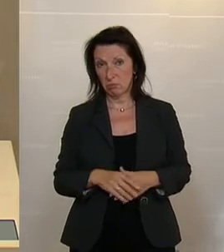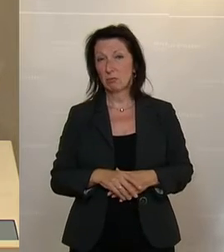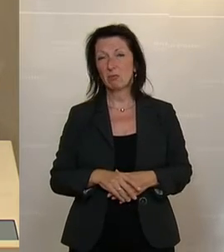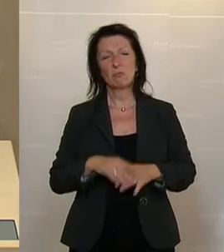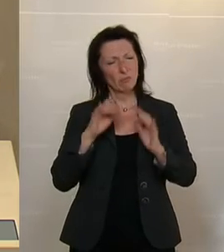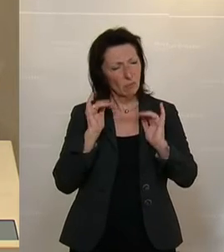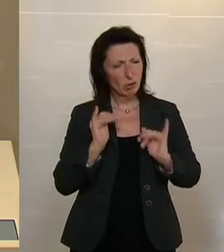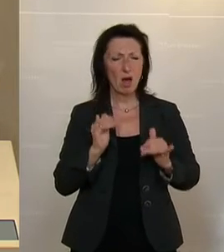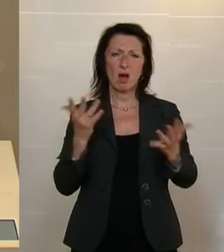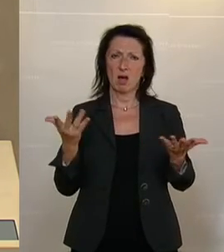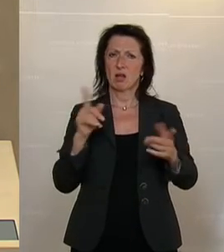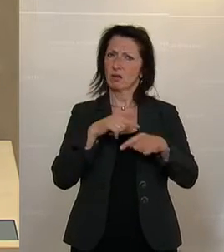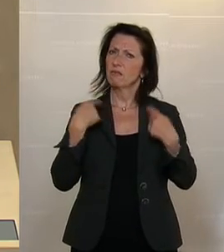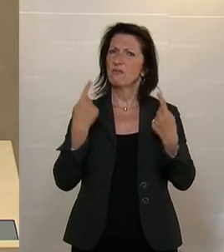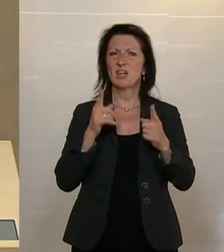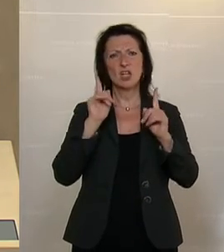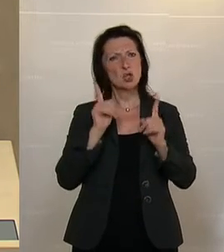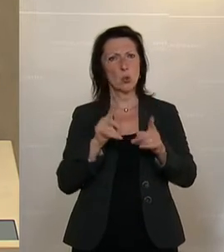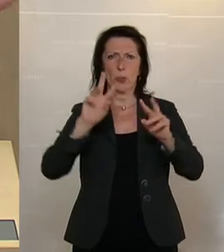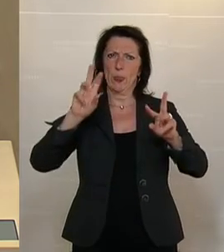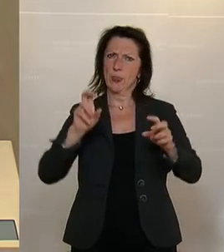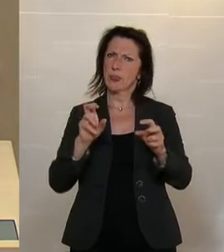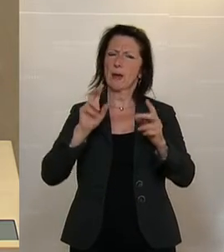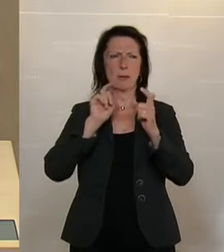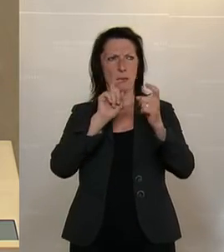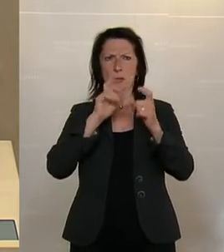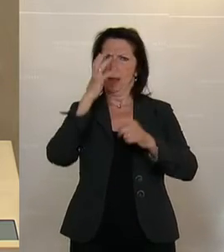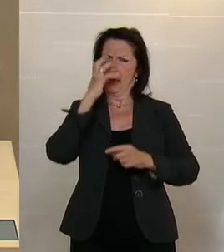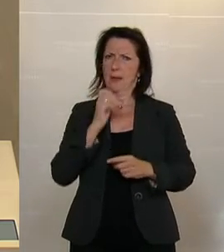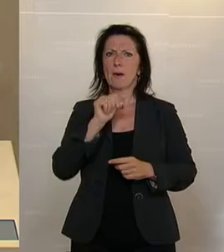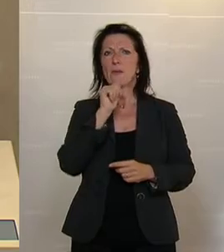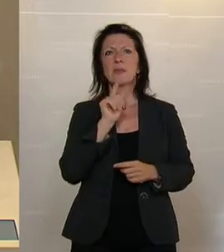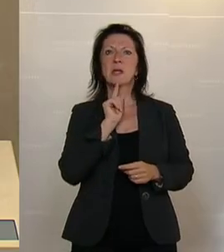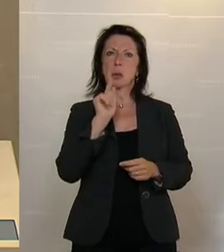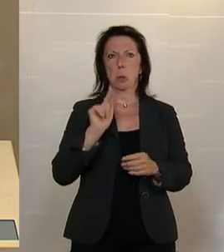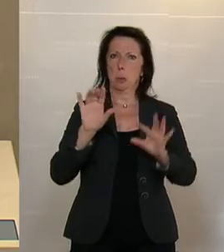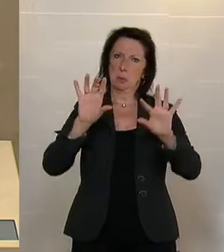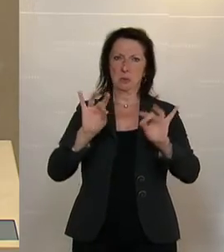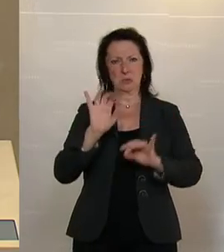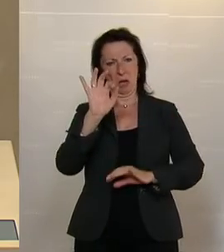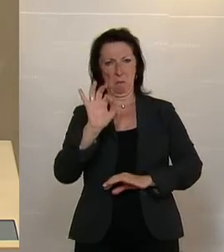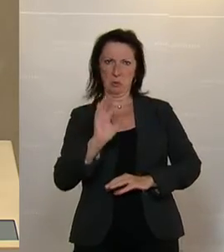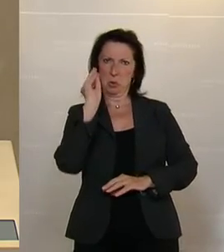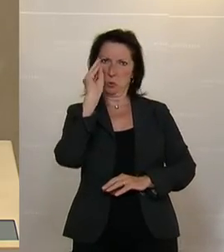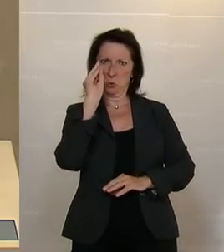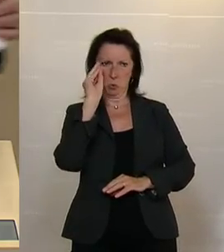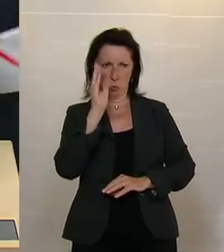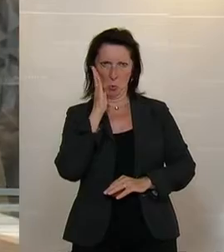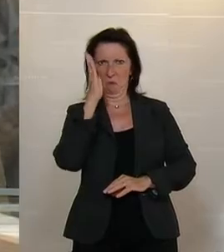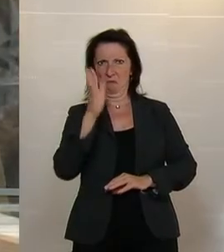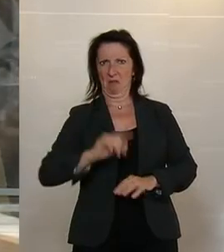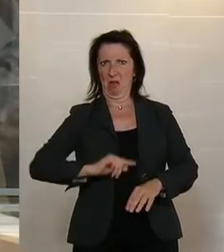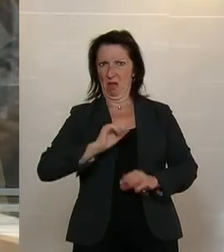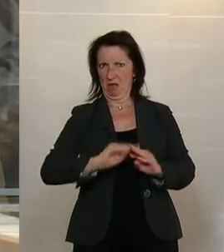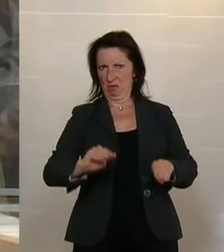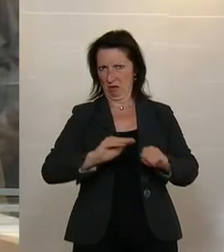ist es wert, dass wir ernsthaft darüber diskutieren und nicht nur für 10 Prozent der Schülerinnen und Schüler unseres Landes.